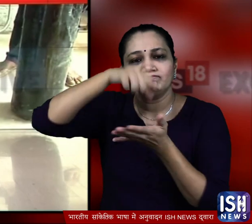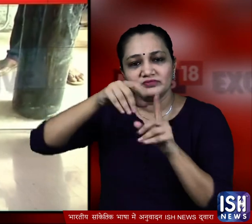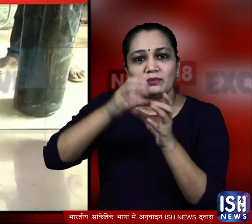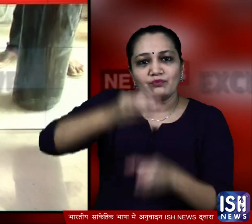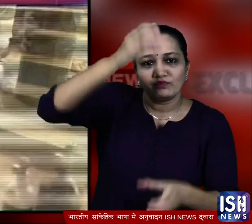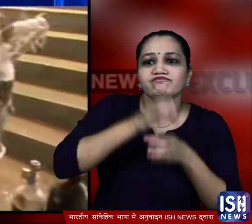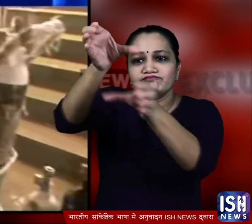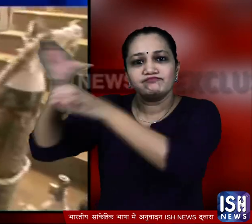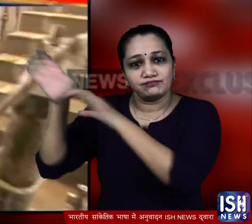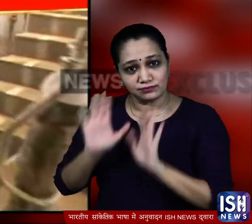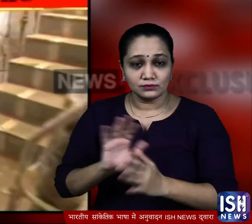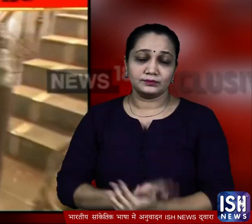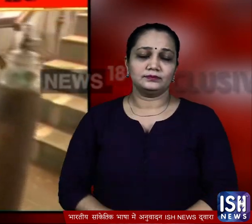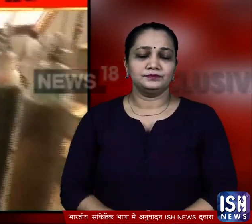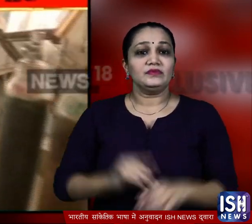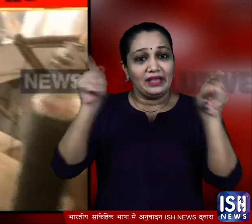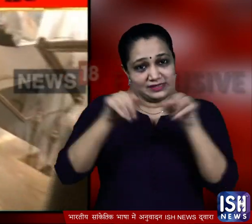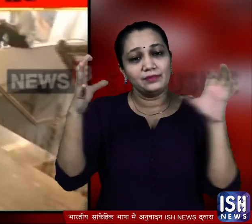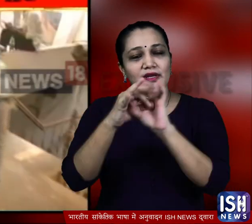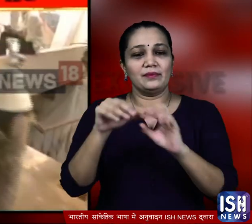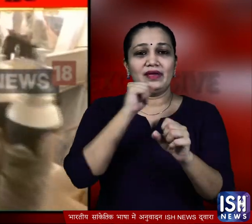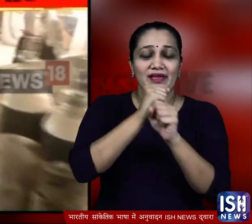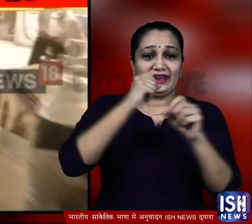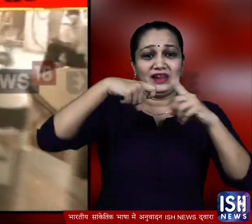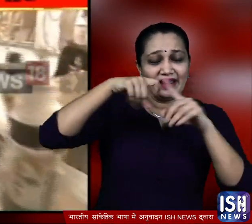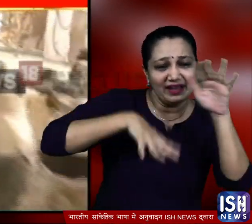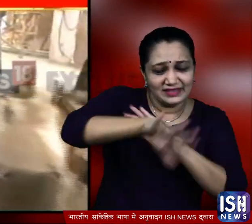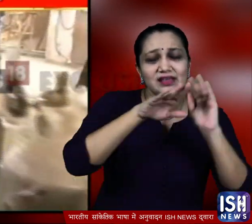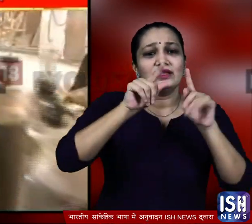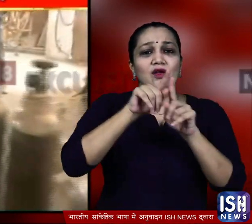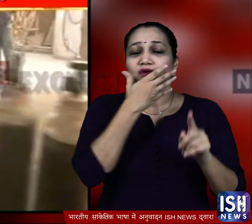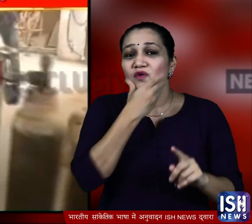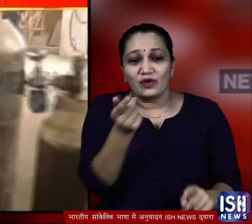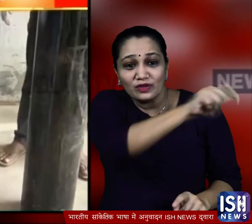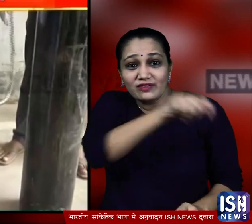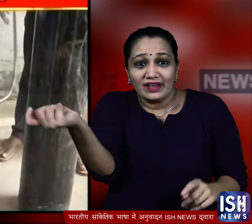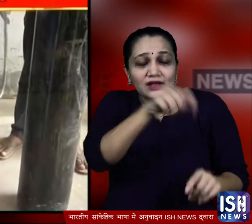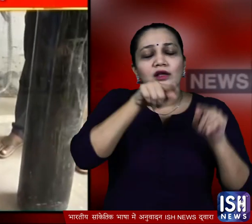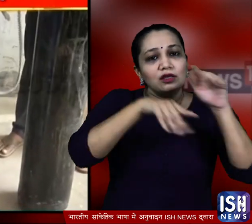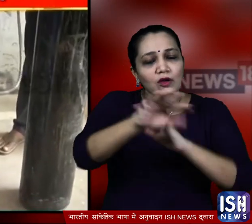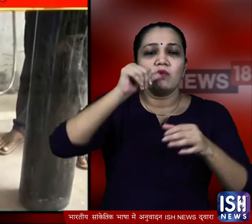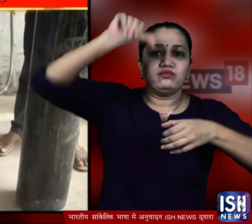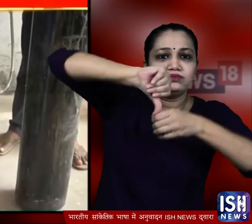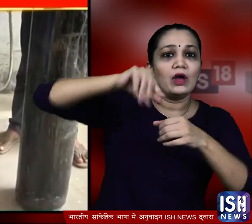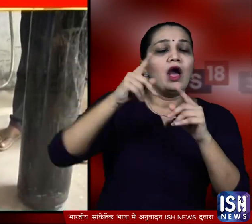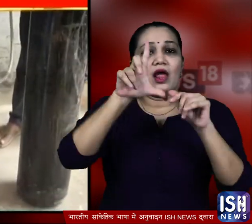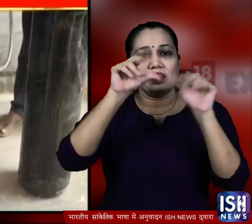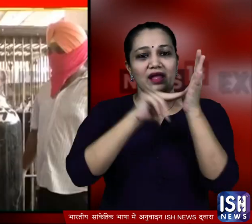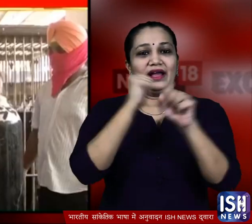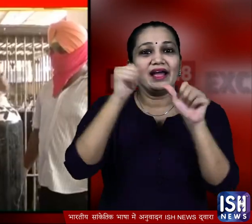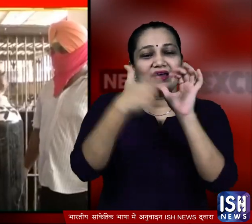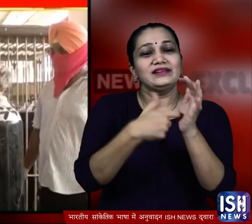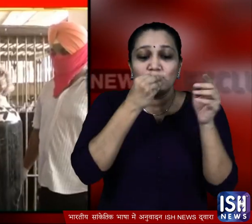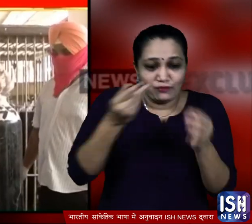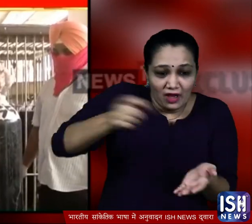सिलिंडर बांटे गए. और इसी के तहट ग्रेटर कैलाश इलाके के पहाड़ी वाले गुर्दवारे में आक्सिजन रिफिलिंग का लंगर शुरू किया